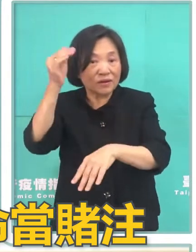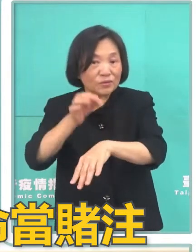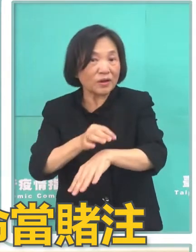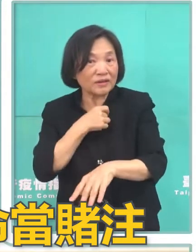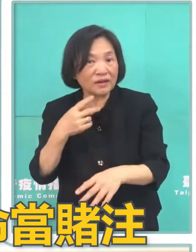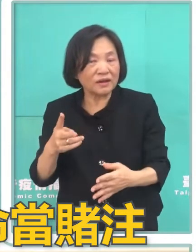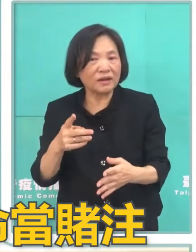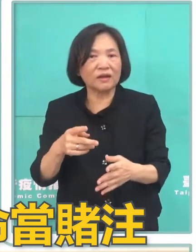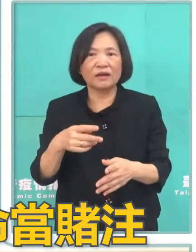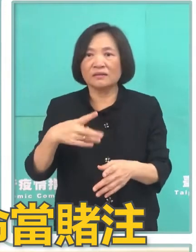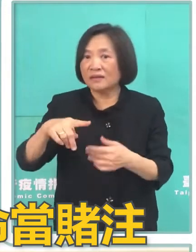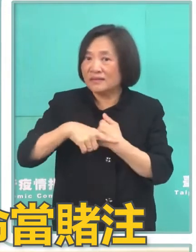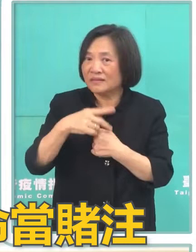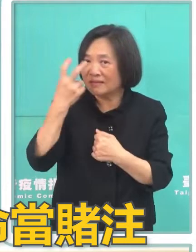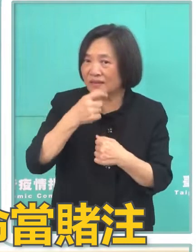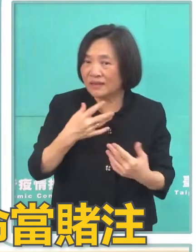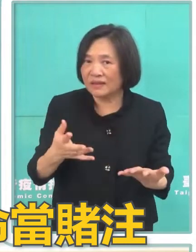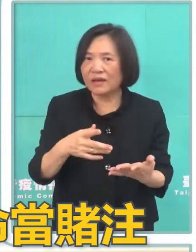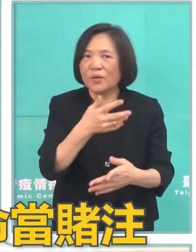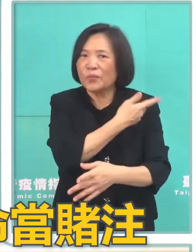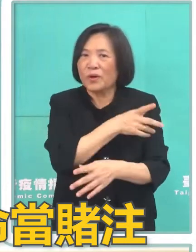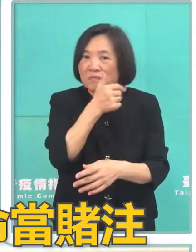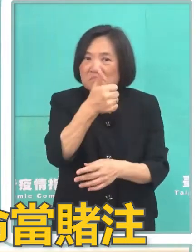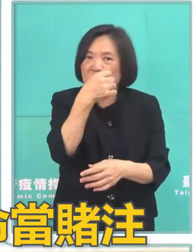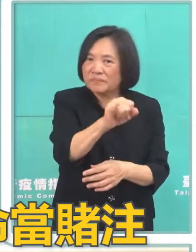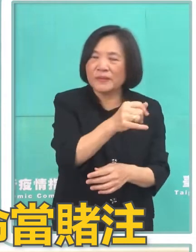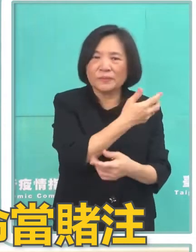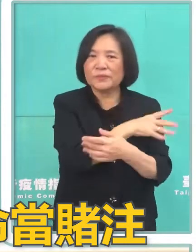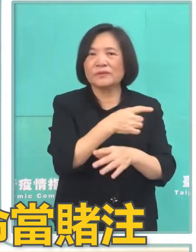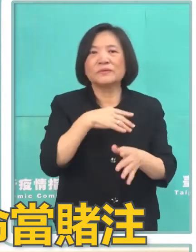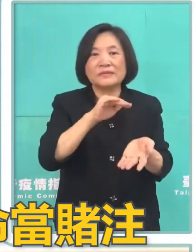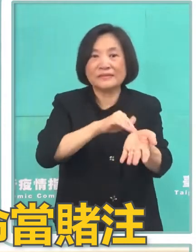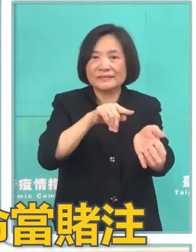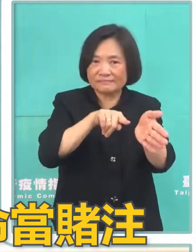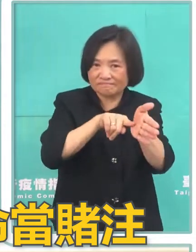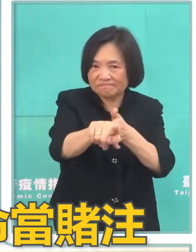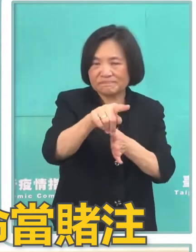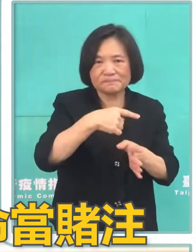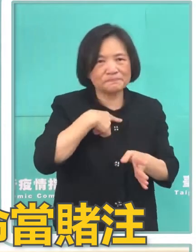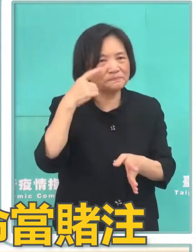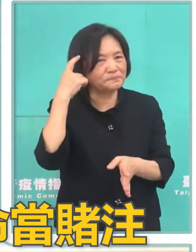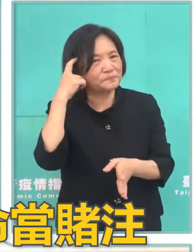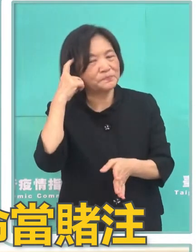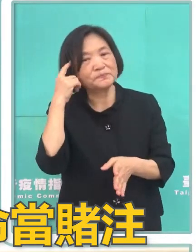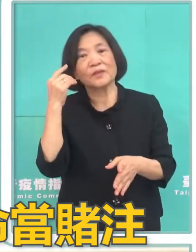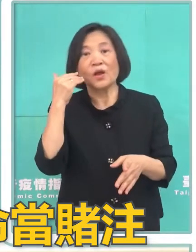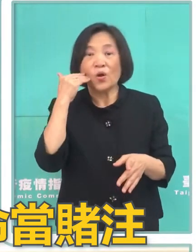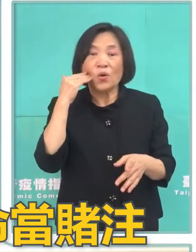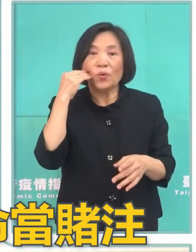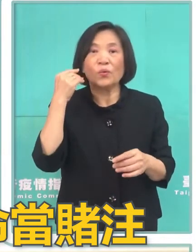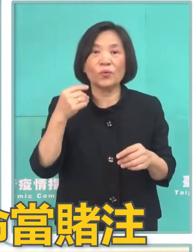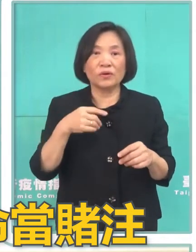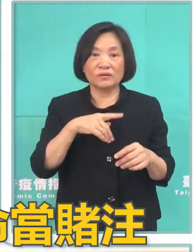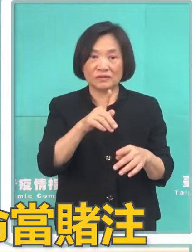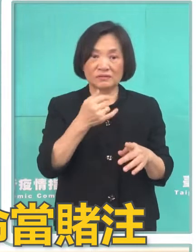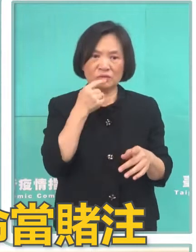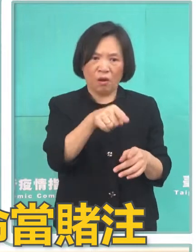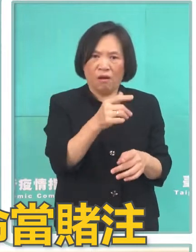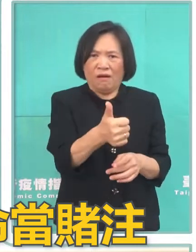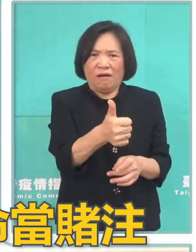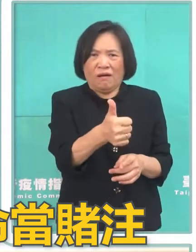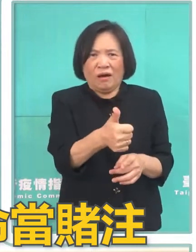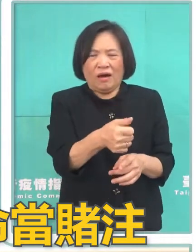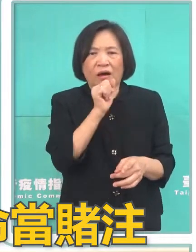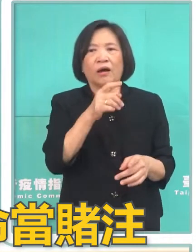不管說好壞我們常常在醫學上是這樣只有當你講不出更好的方法